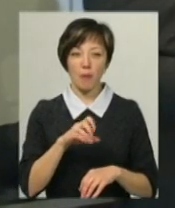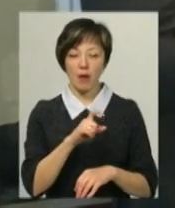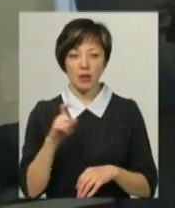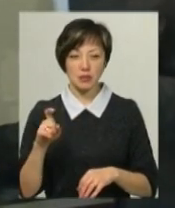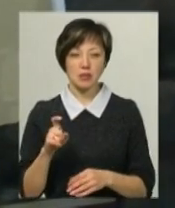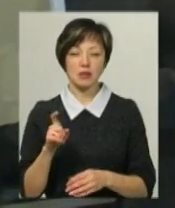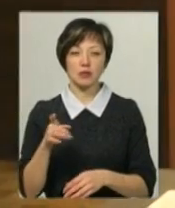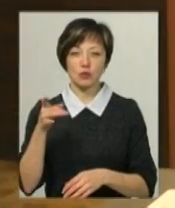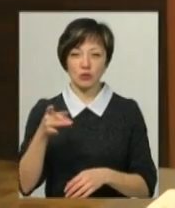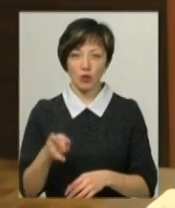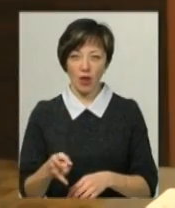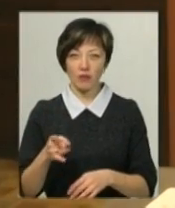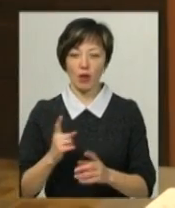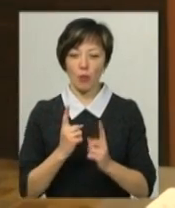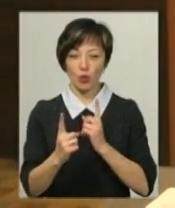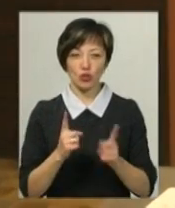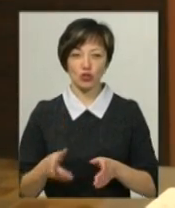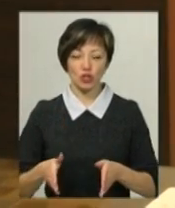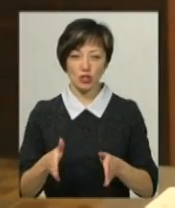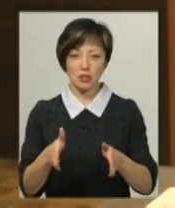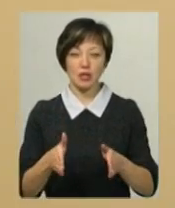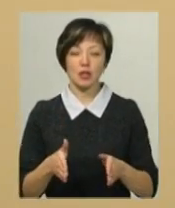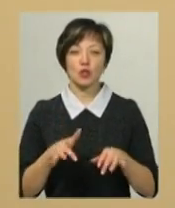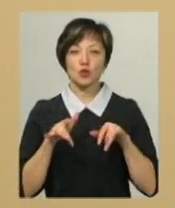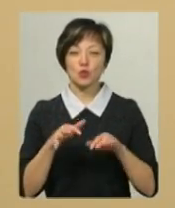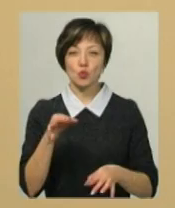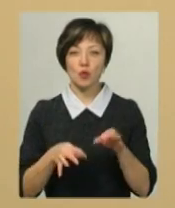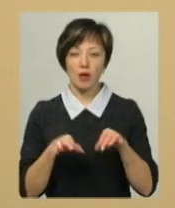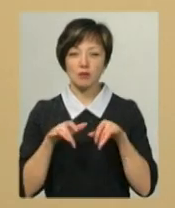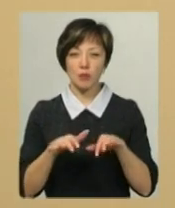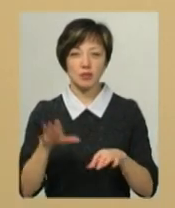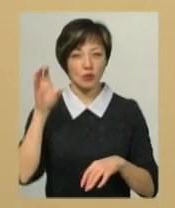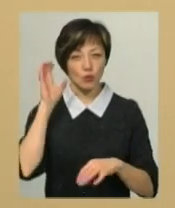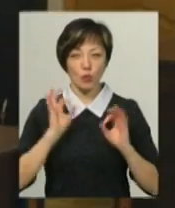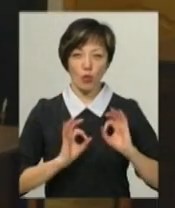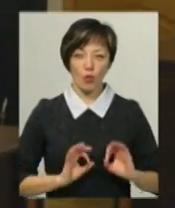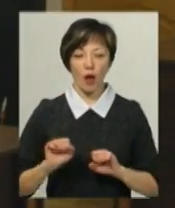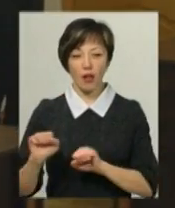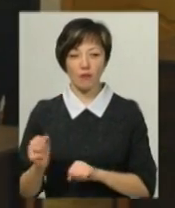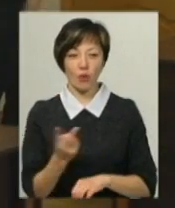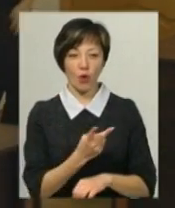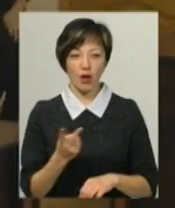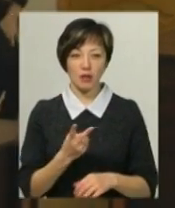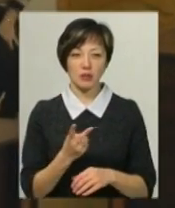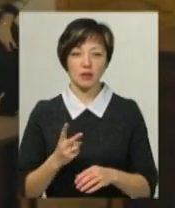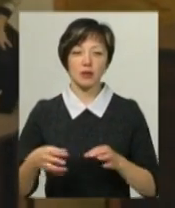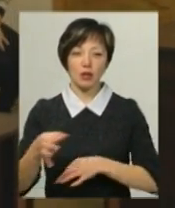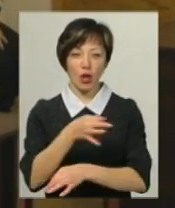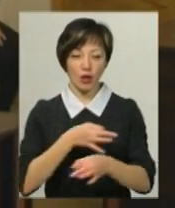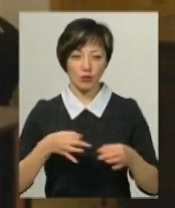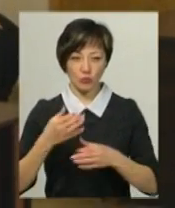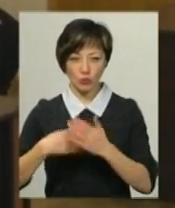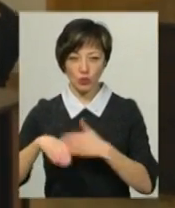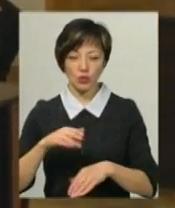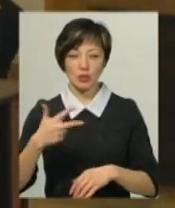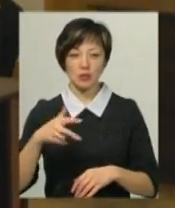погіжжій частині. Суддя у справі Романа Миколаєва Володимир Навроцький, заслухавши прокурора та адвоката підозрюваного, йде до нарадшої кімнати.